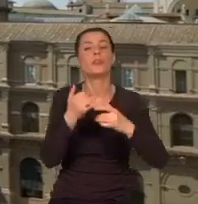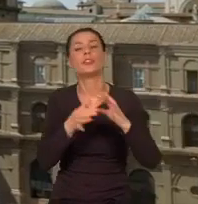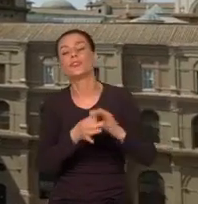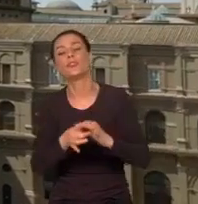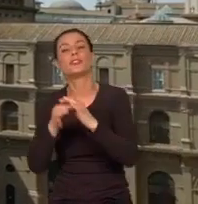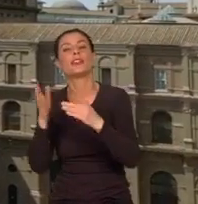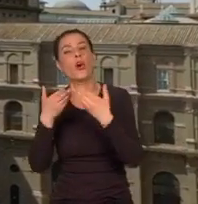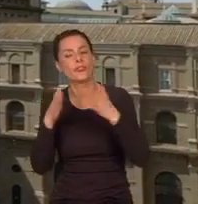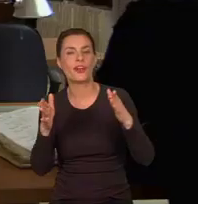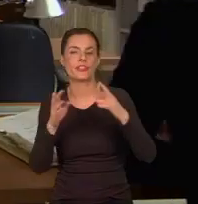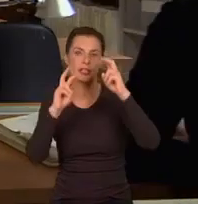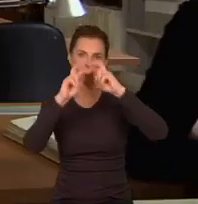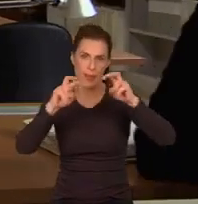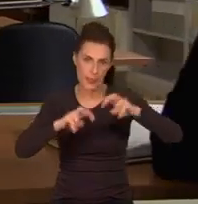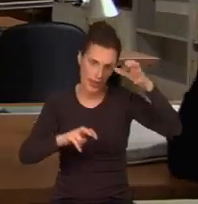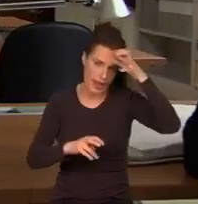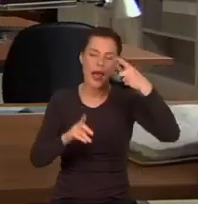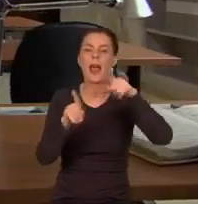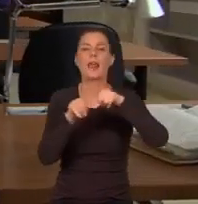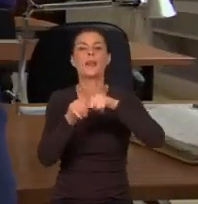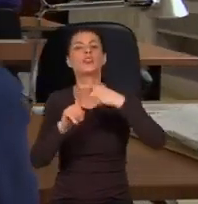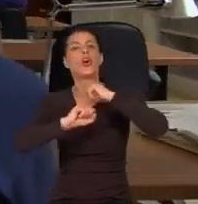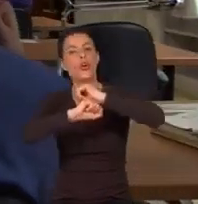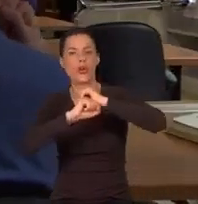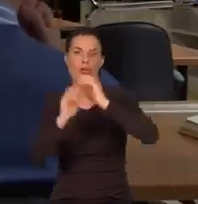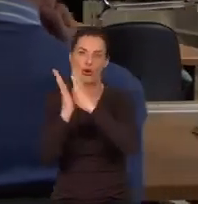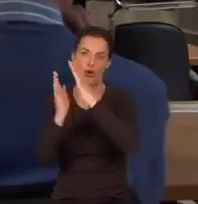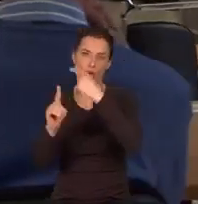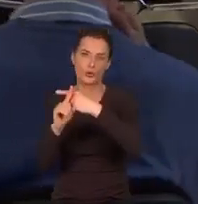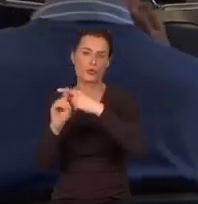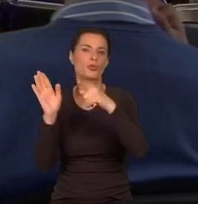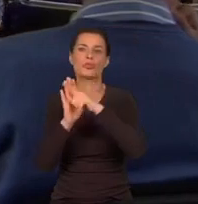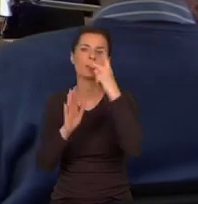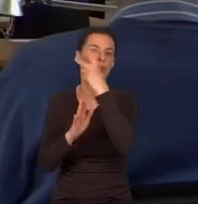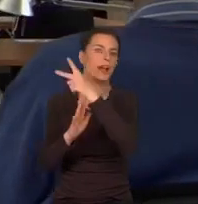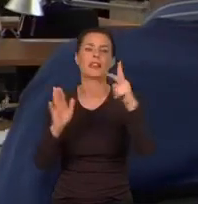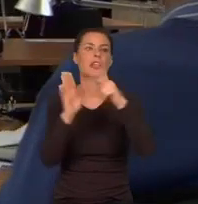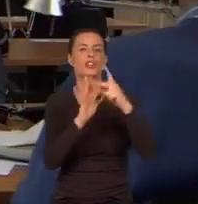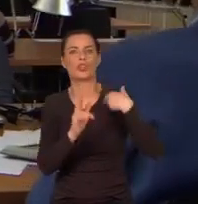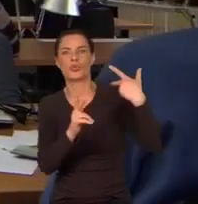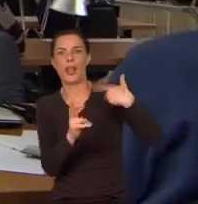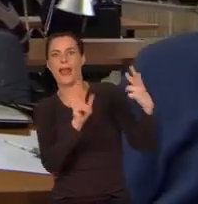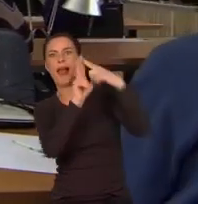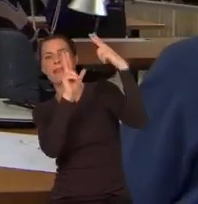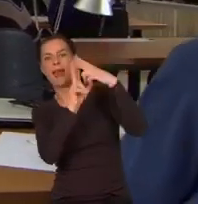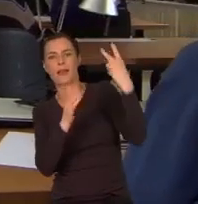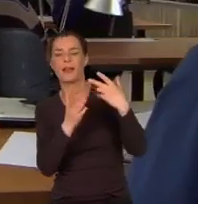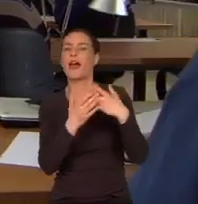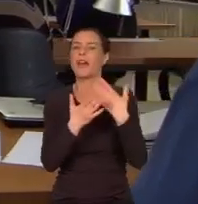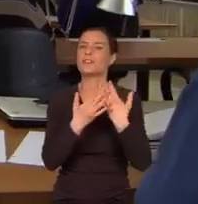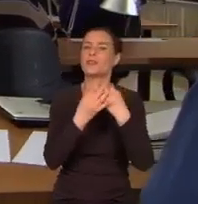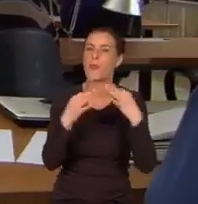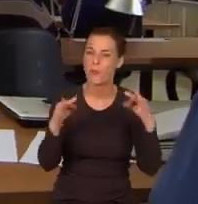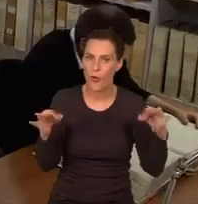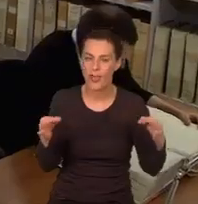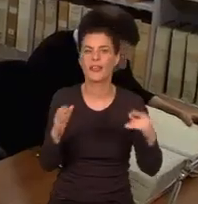otwartość wobec badań historycznych, ale z drugiej chęć ochrony kościoła przed tym, co jest postrzegane jako ataki. Ta swoboda rośnie z